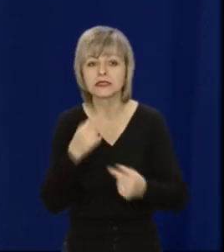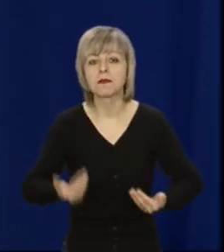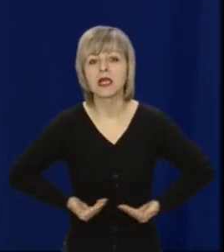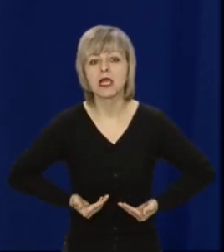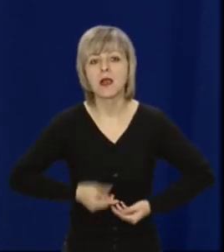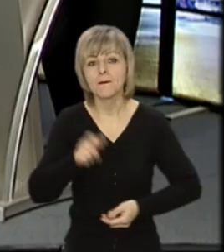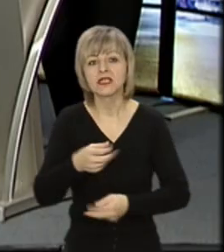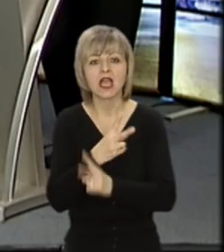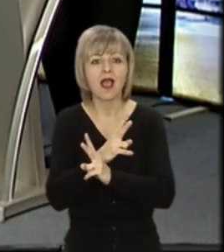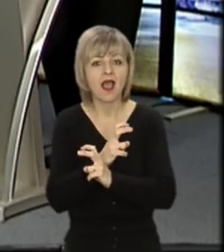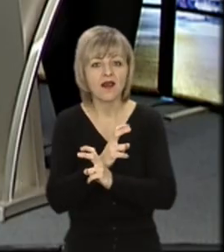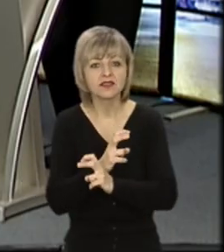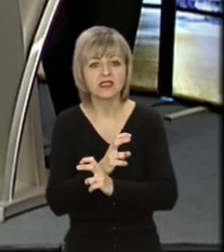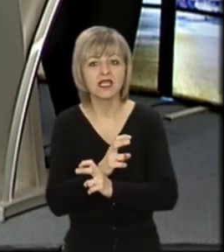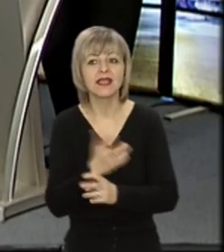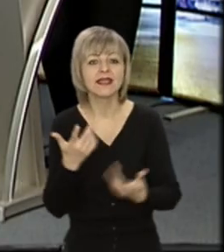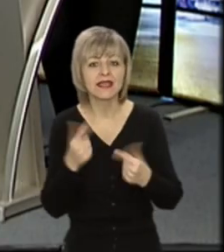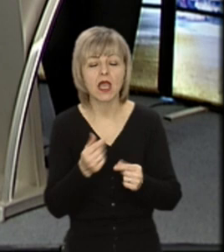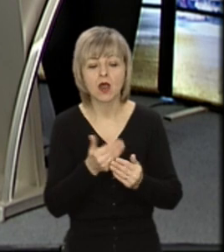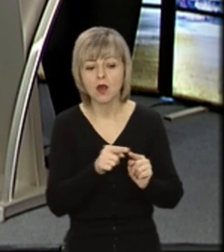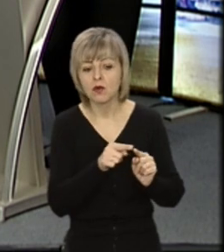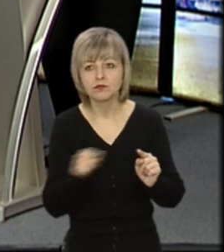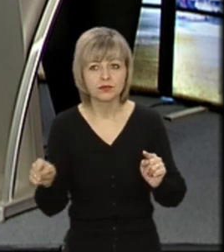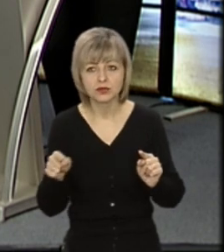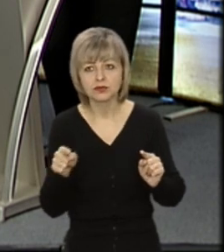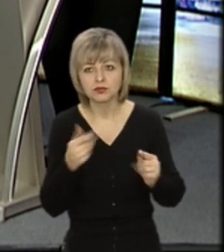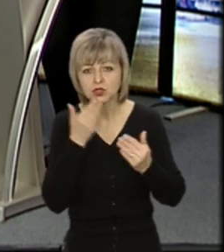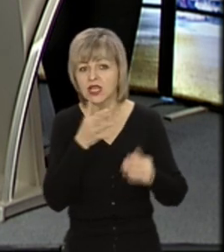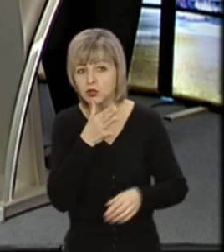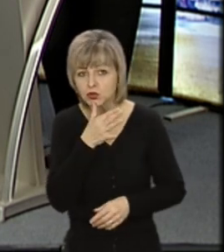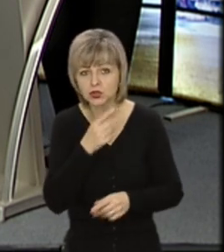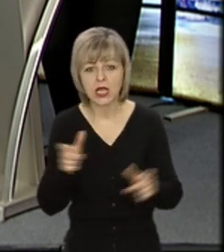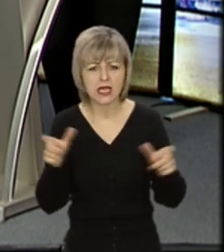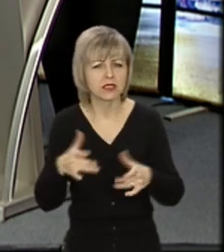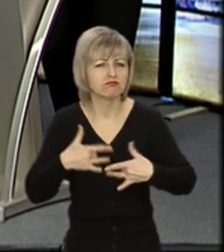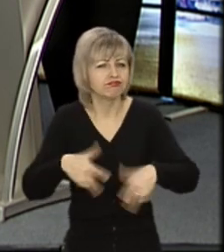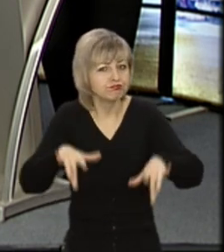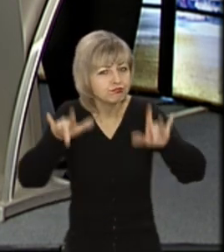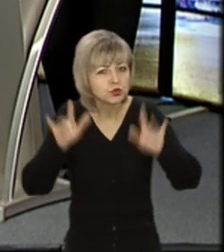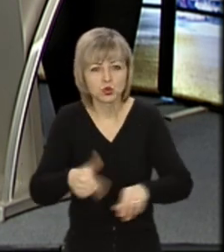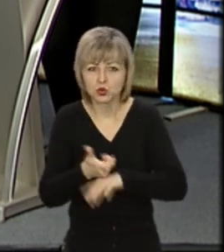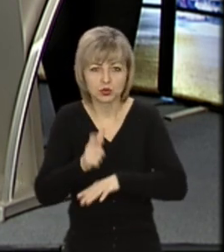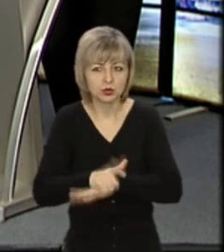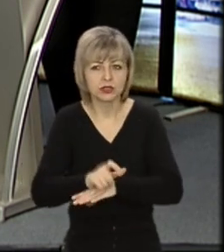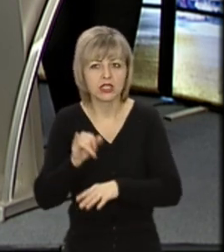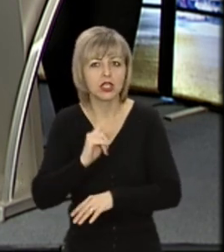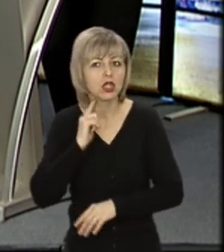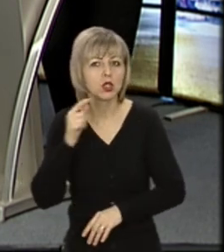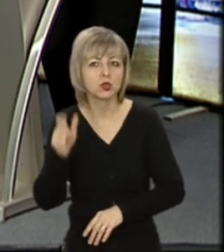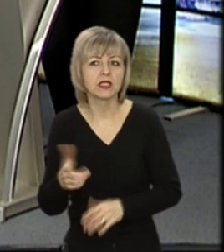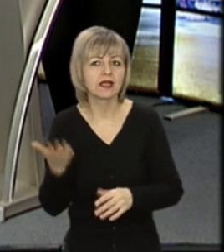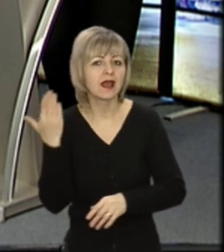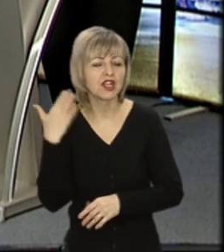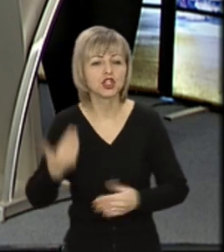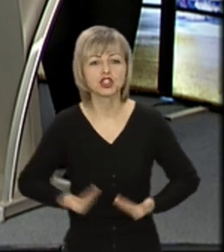мешканцями Австрії, де, як ви знаєте, протягом останнього часу карантин посилили і Лучанка,